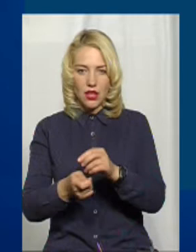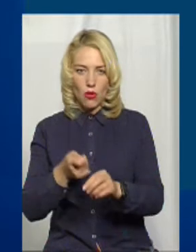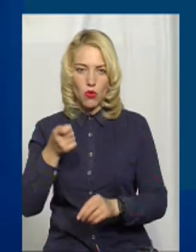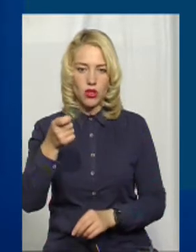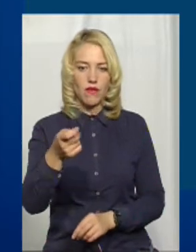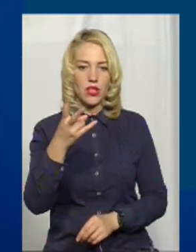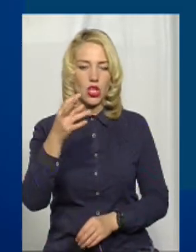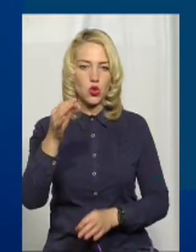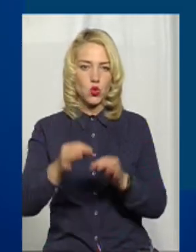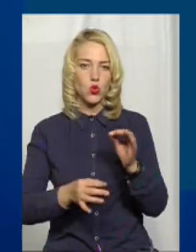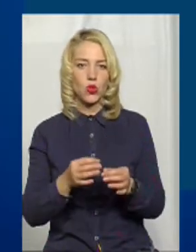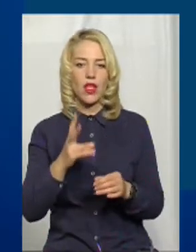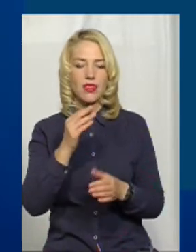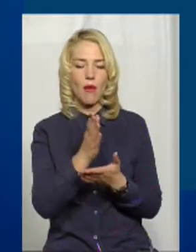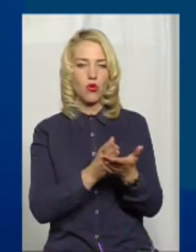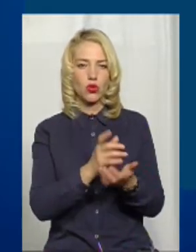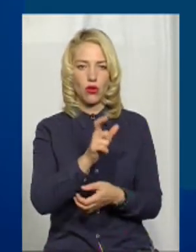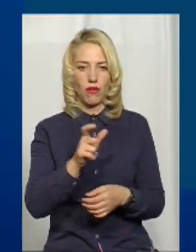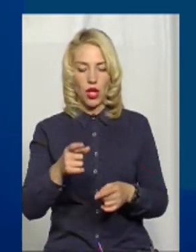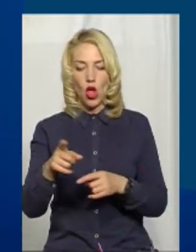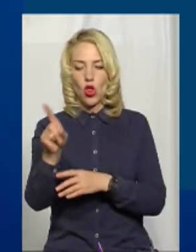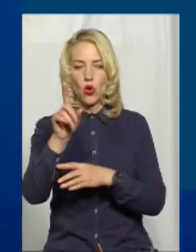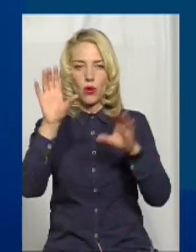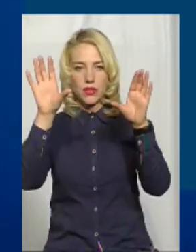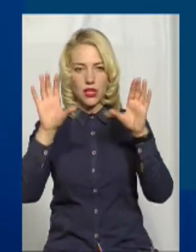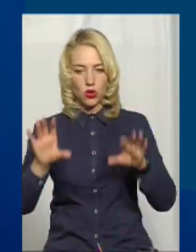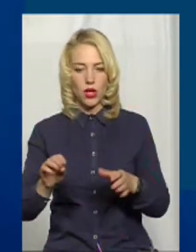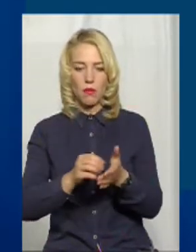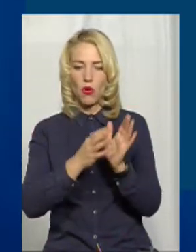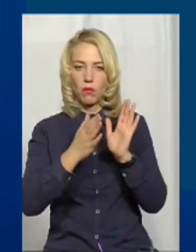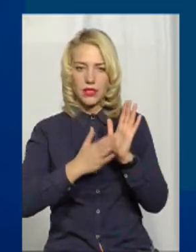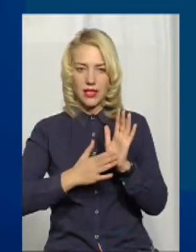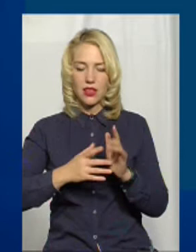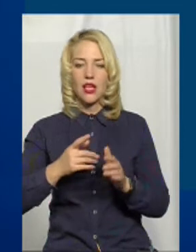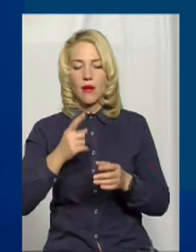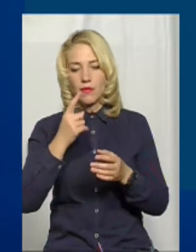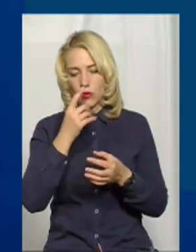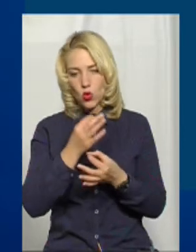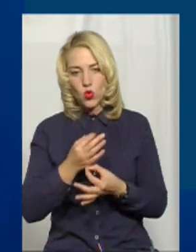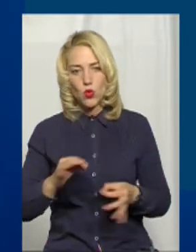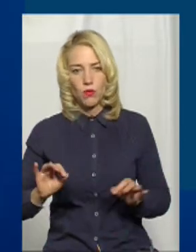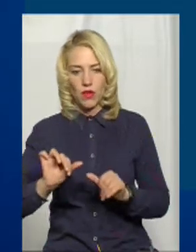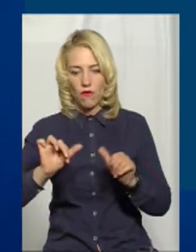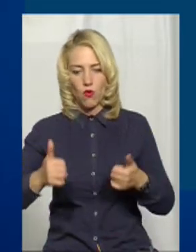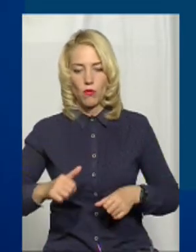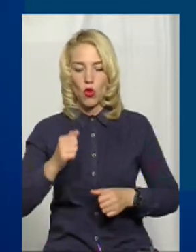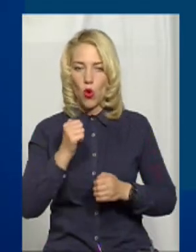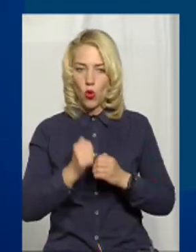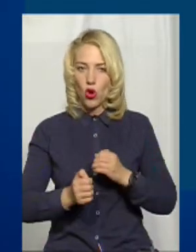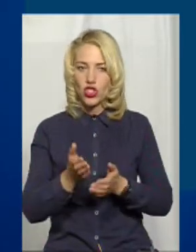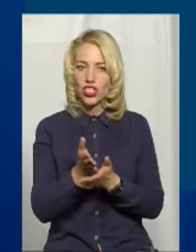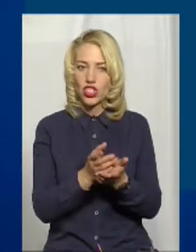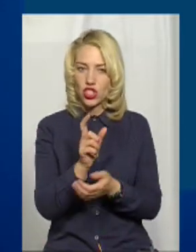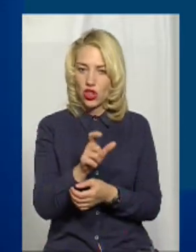посадових осіб. Норми законодавства, вони прописані більш-менш доступною формою, але кожен хоче чиновник, який